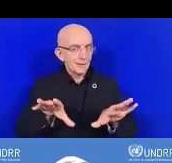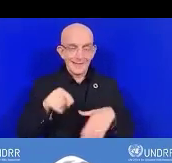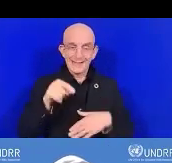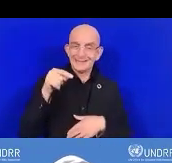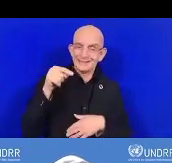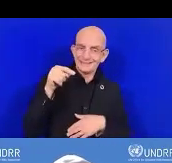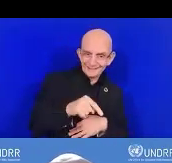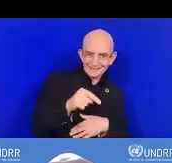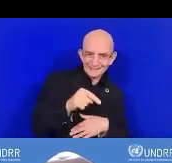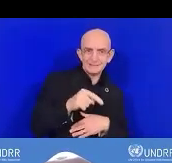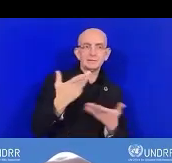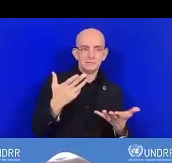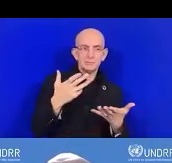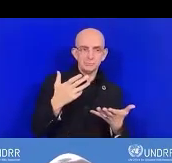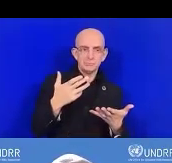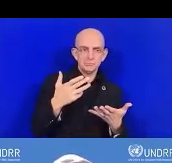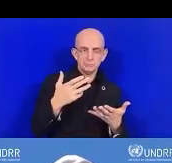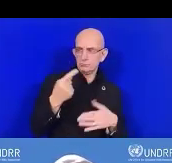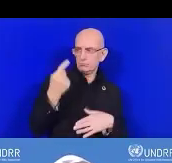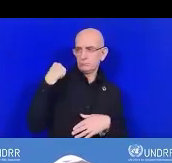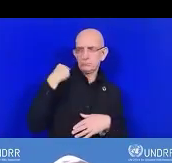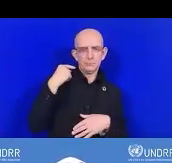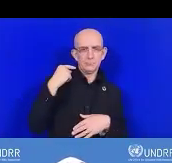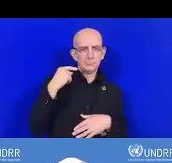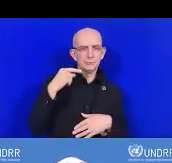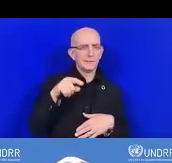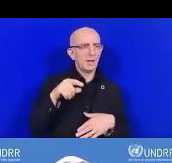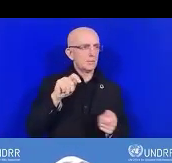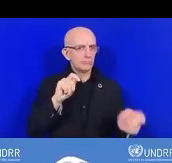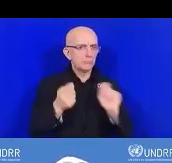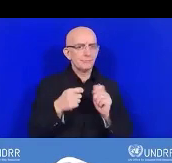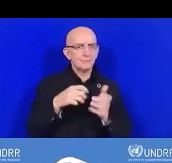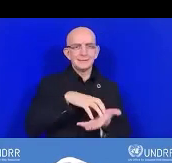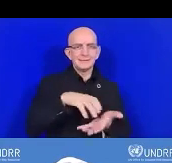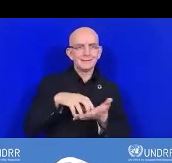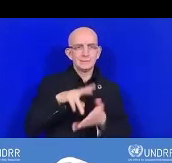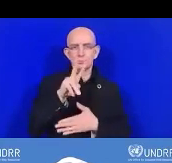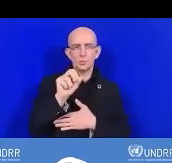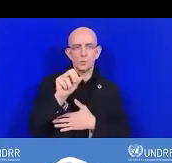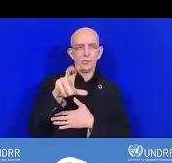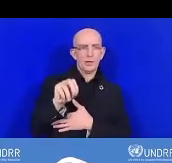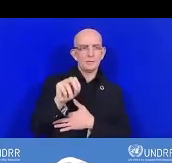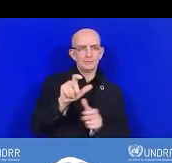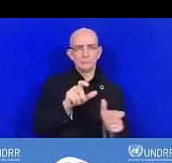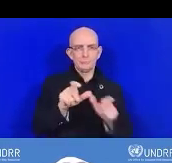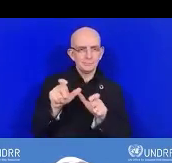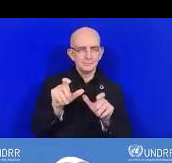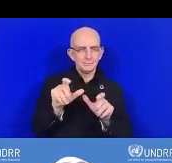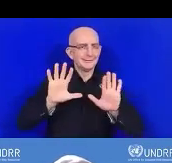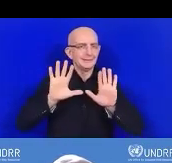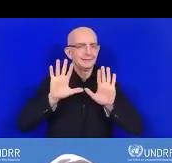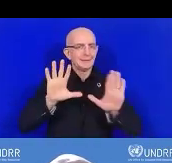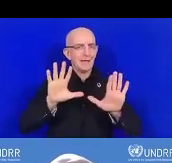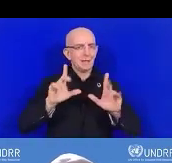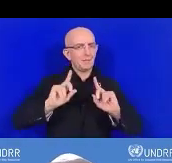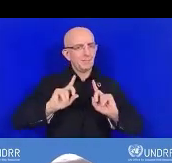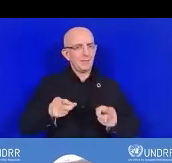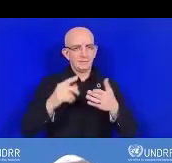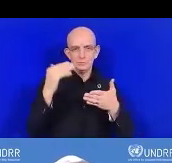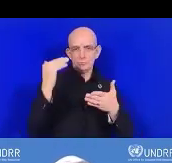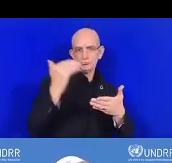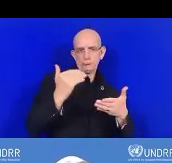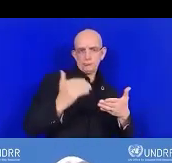pour rendre les vies résilientes. Ces éléments essentiels sont là pour rendre une ville